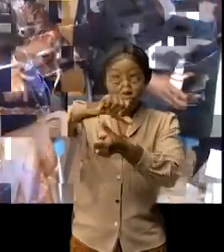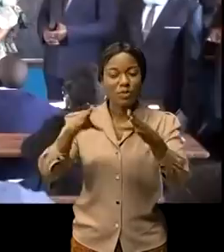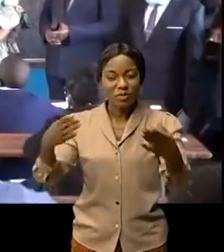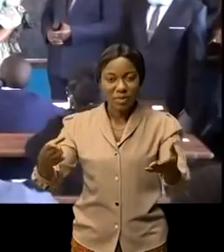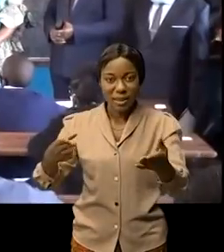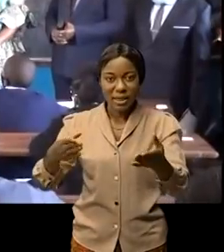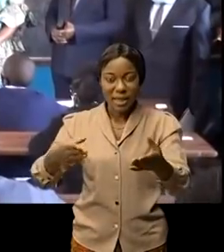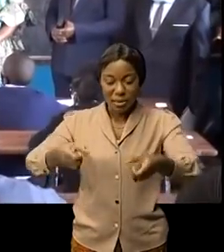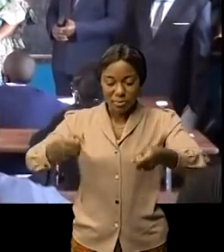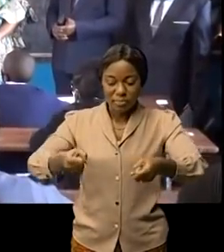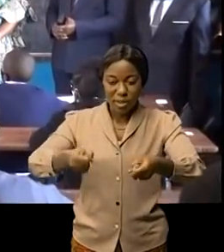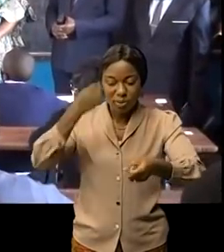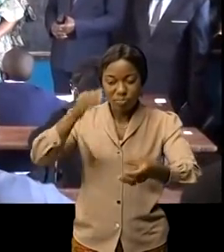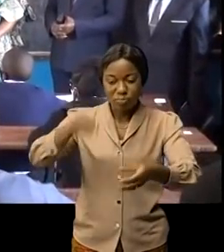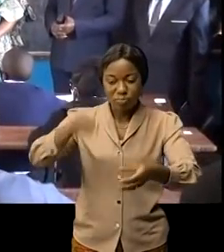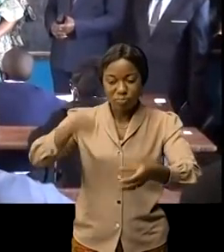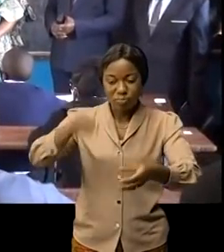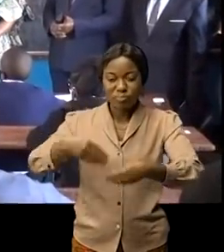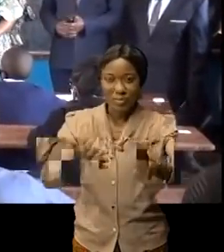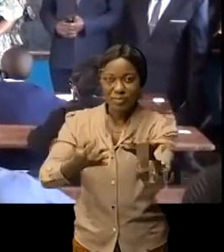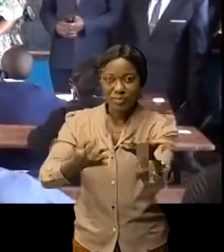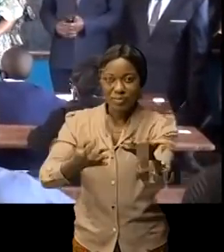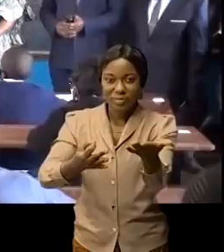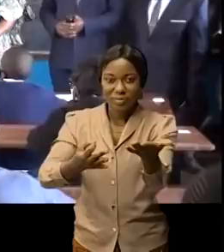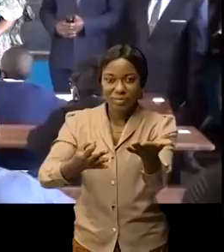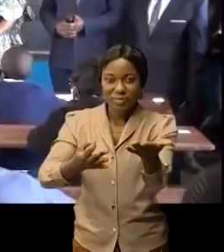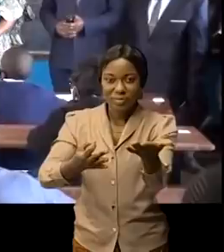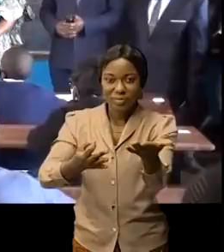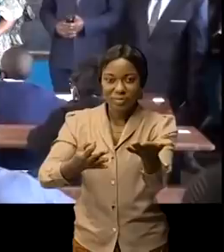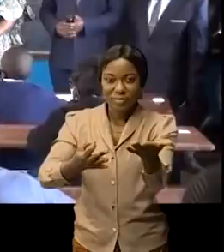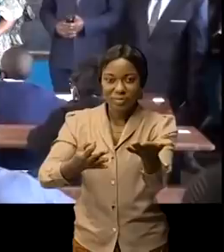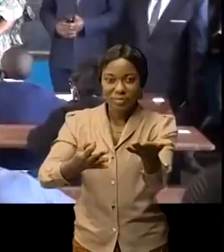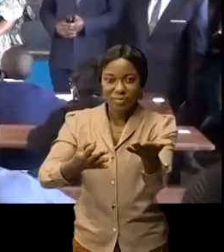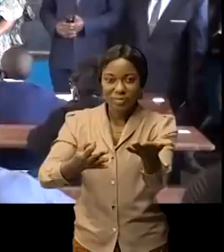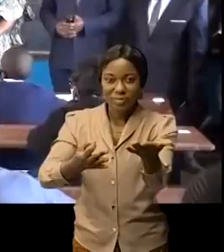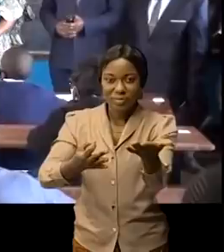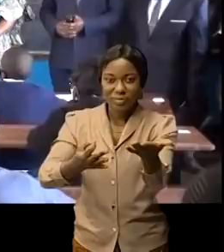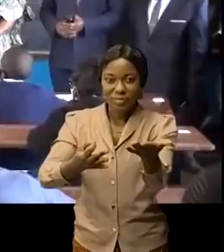pour donner les coups d'envoi à partir de l'ége et de l'ége